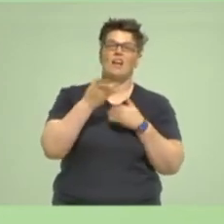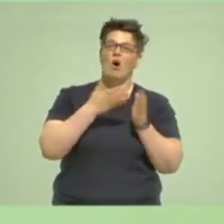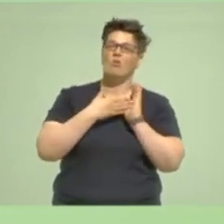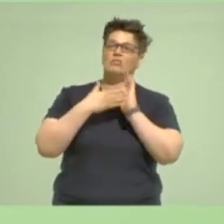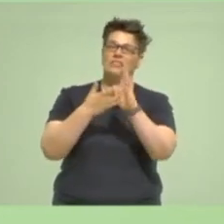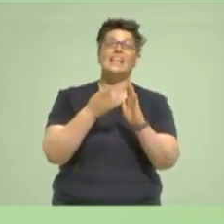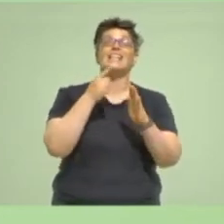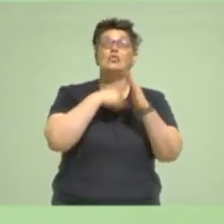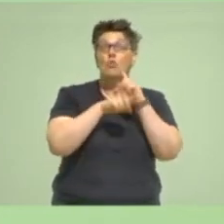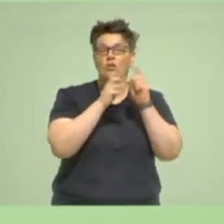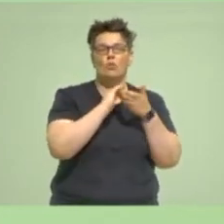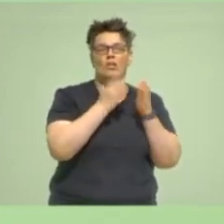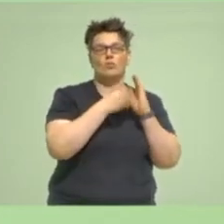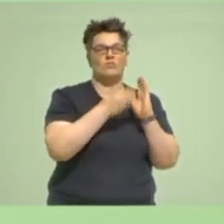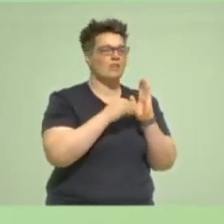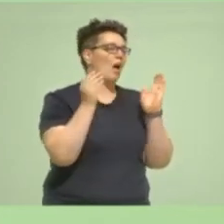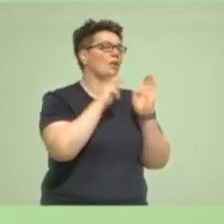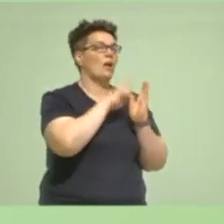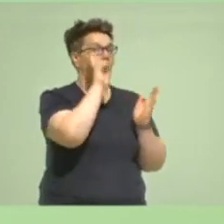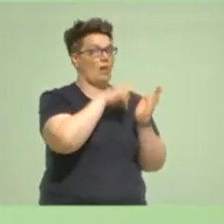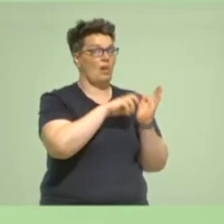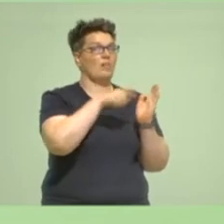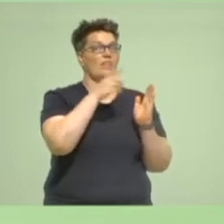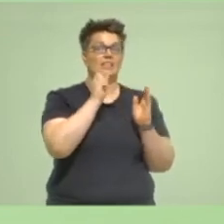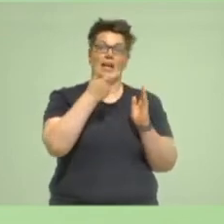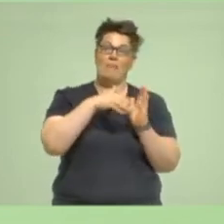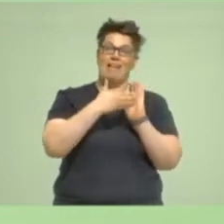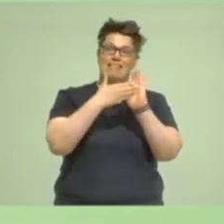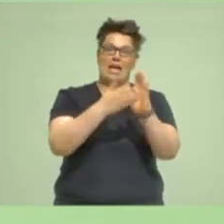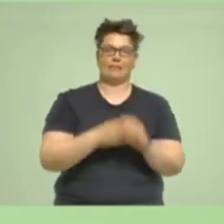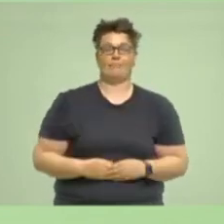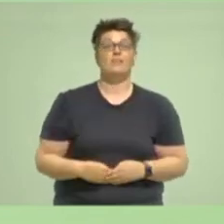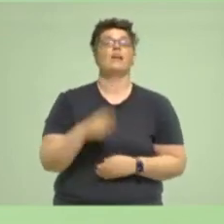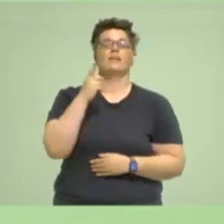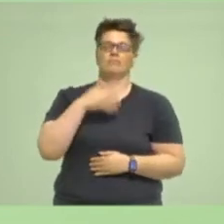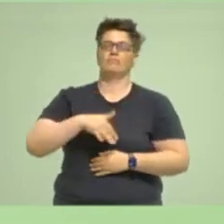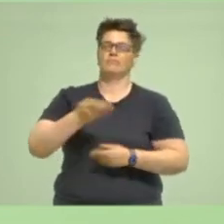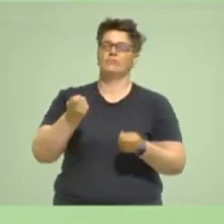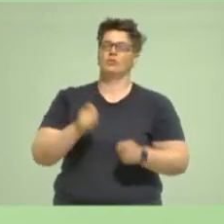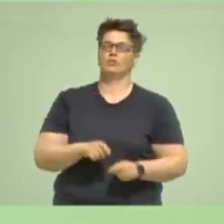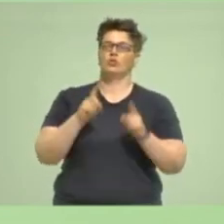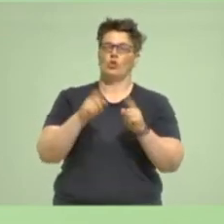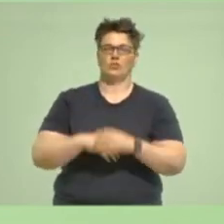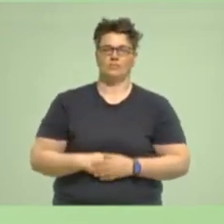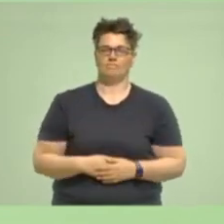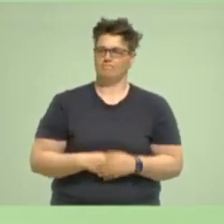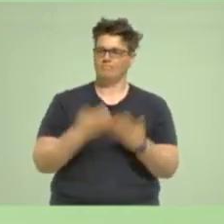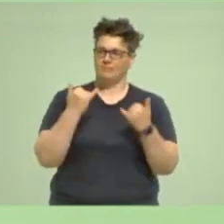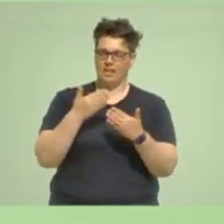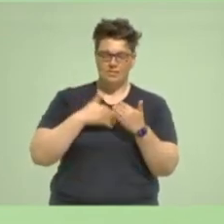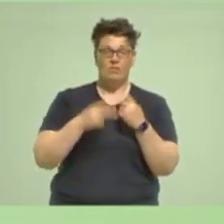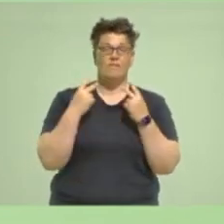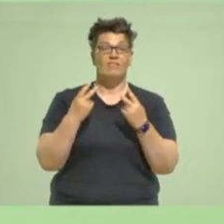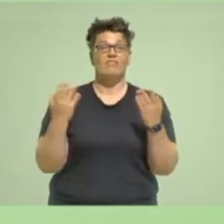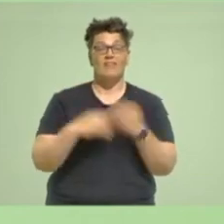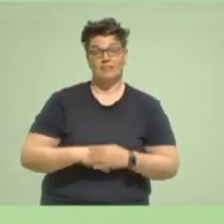zugestimmt haben. Ich komme zum Schluss. Ich will euch sagen, worum geht es jetzt? Und ich will auch noch was